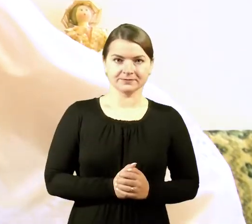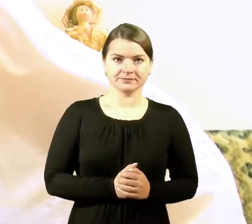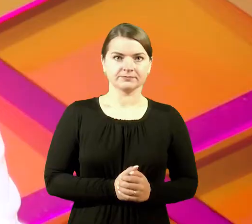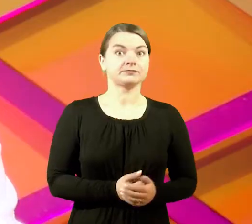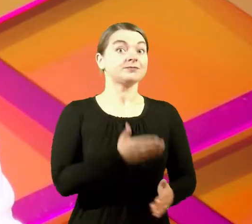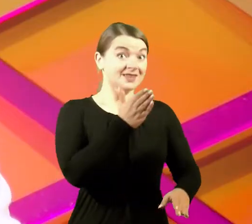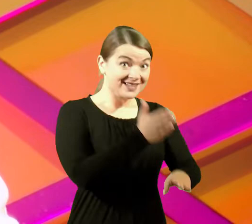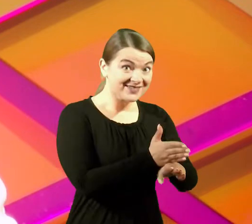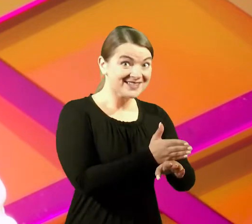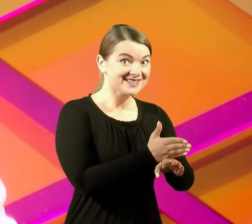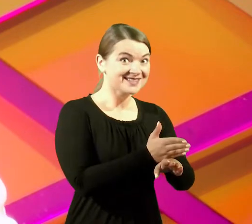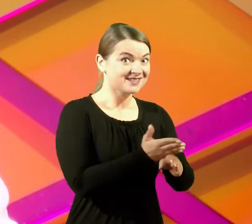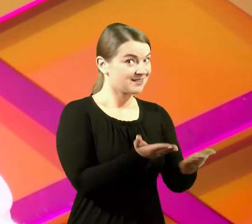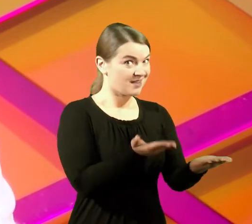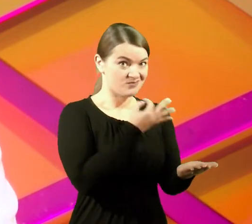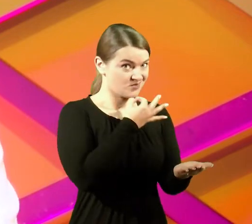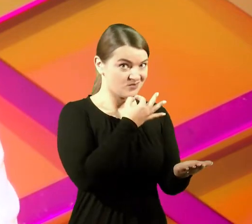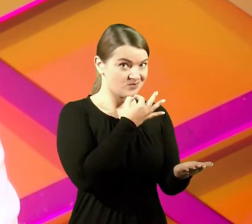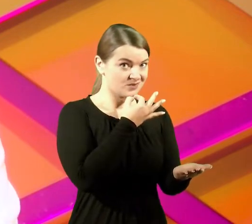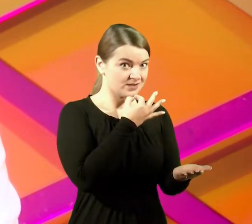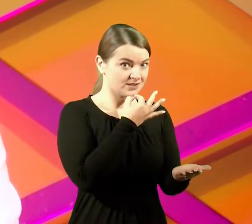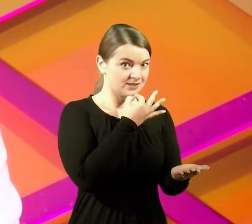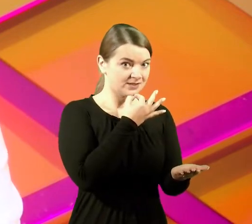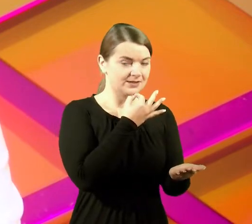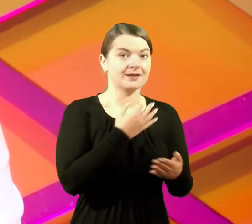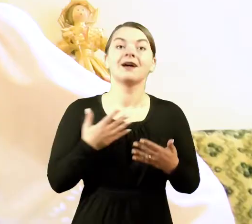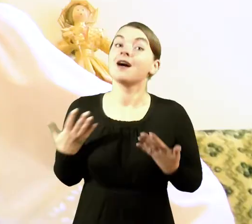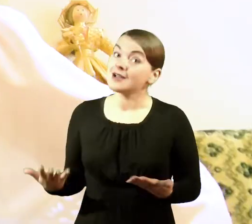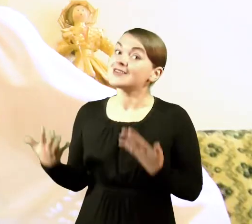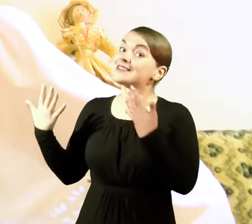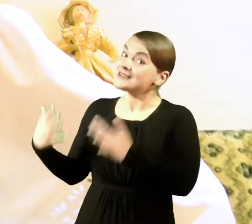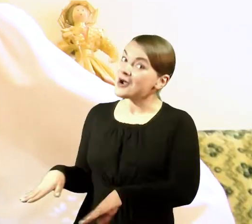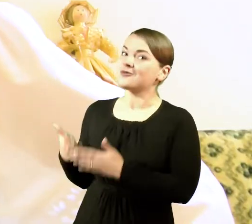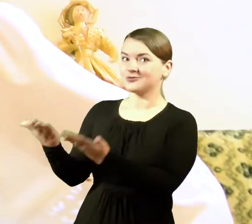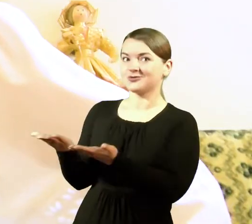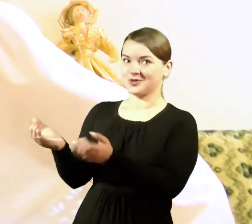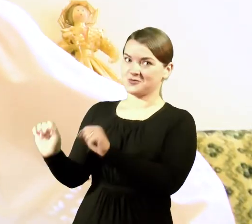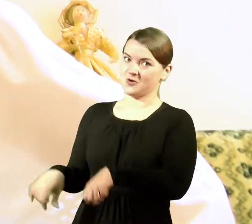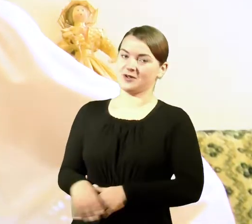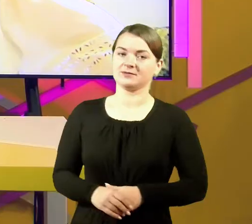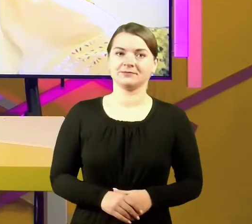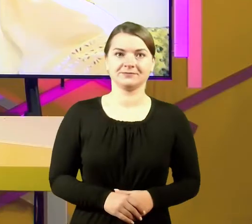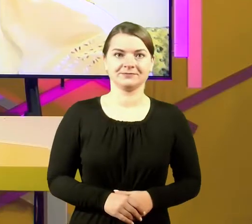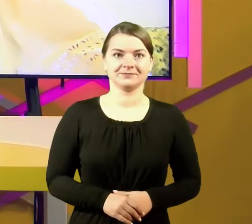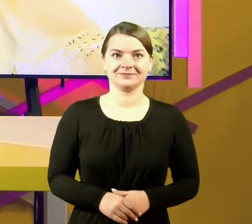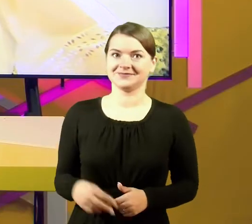Tai tada tikrai dar nekepi duonos. A, va, tada jau įkepu.